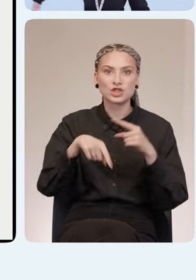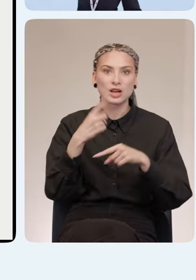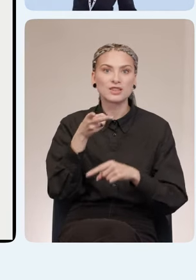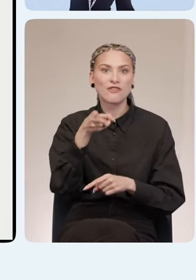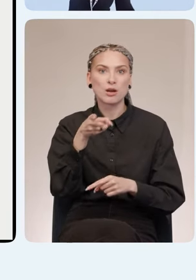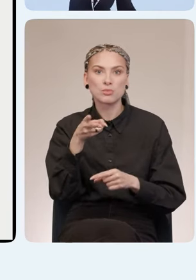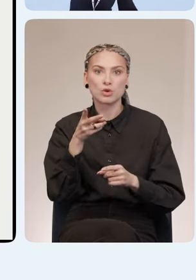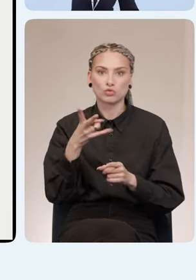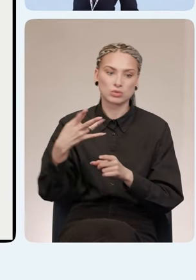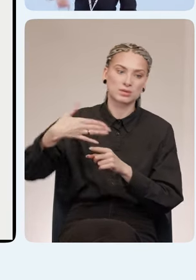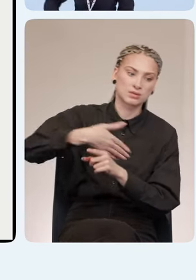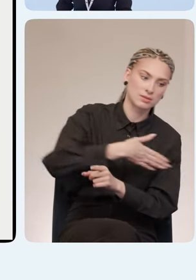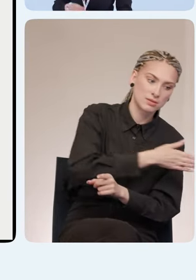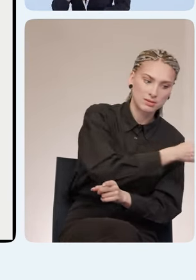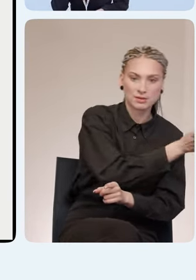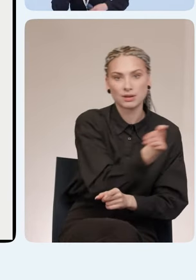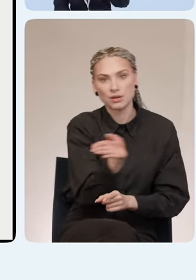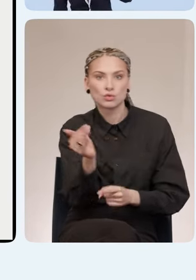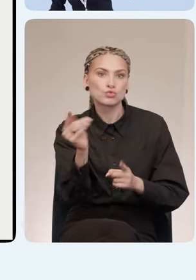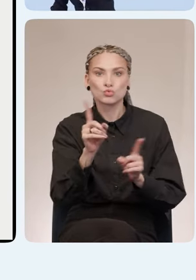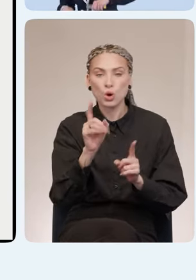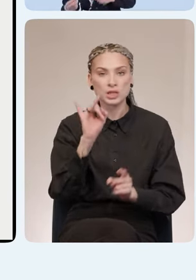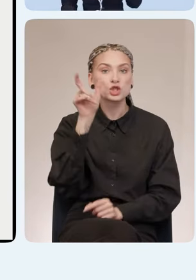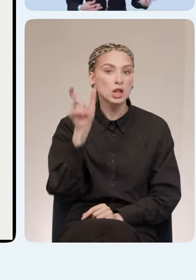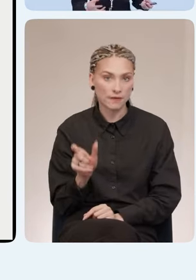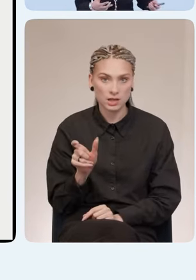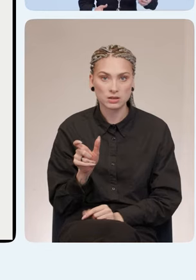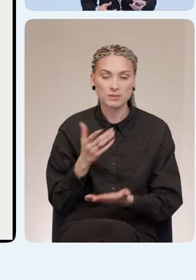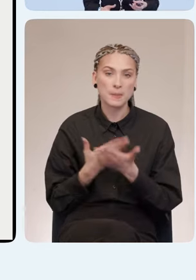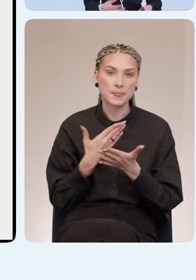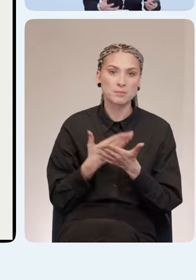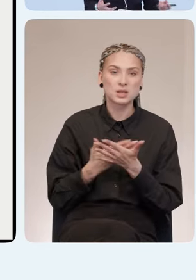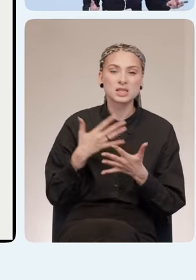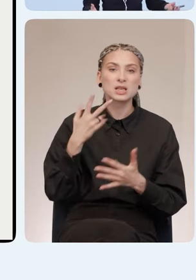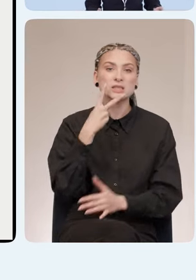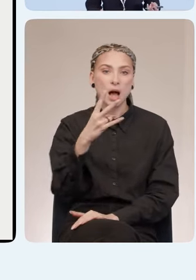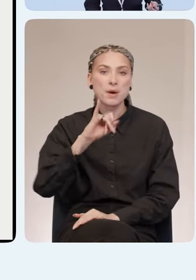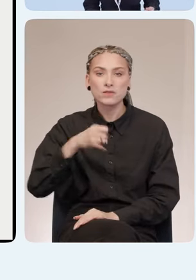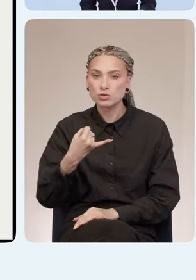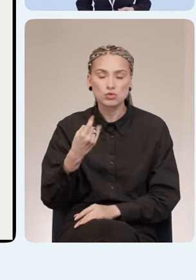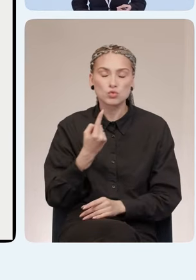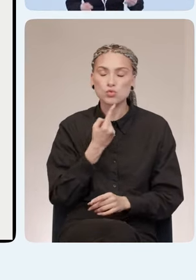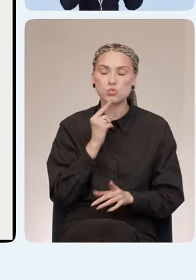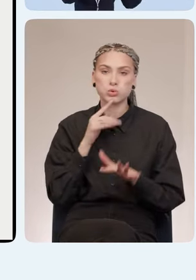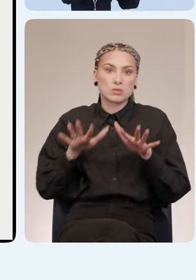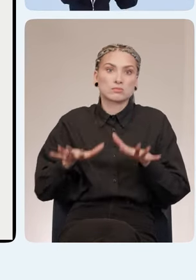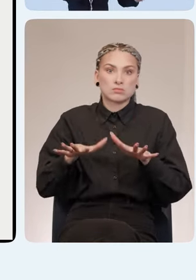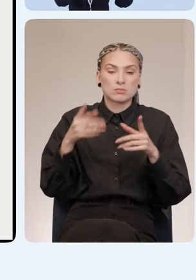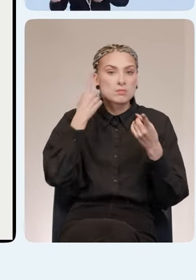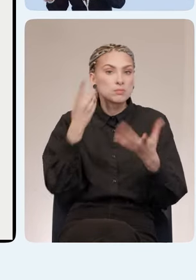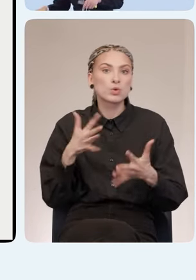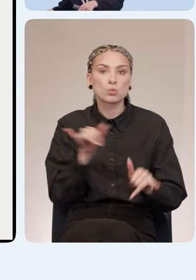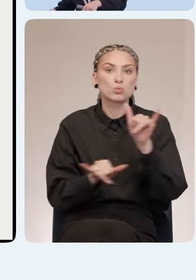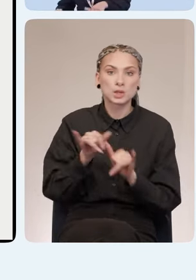нужно обходить что-то куда-то далеко. И человеку, например, слабовидящему очень сложно соориентироваться. И вот здесь